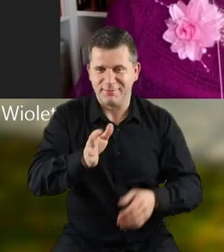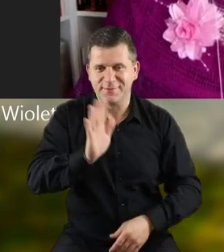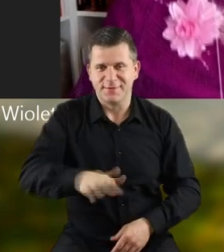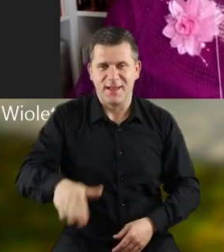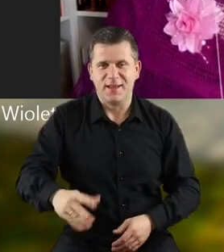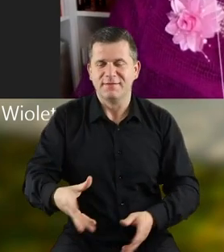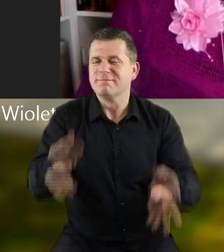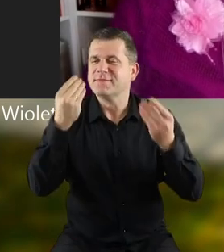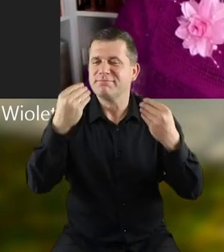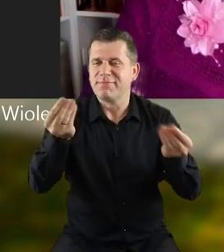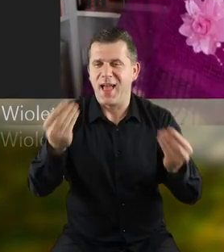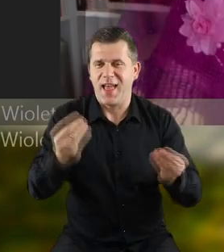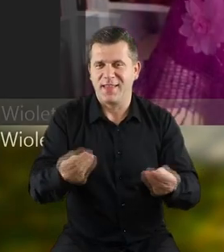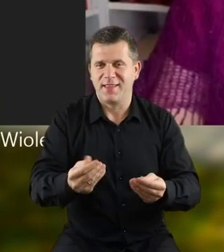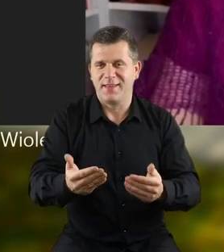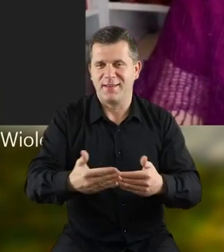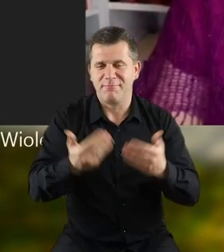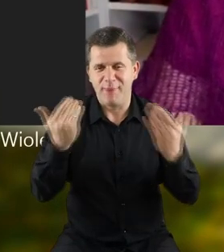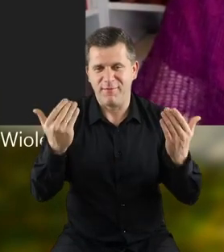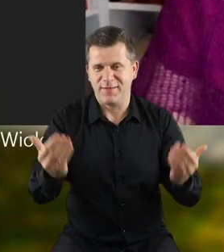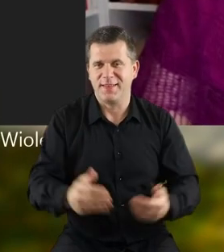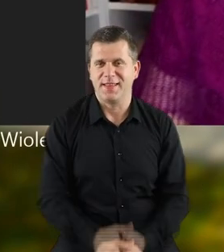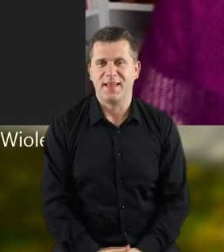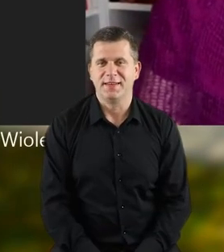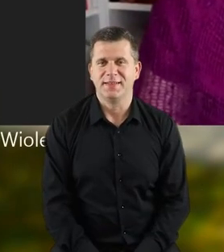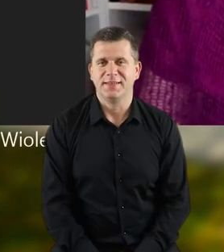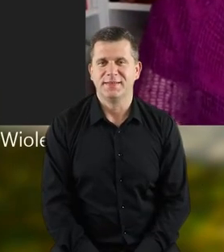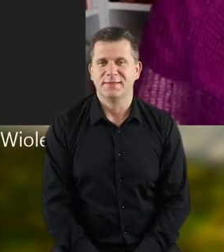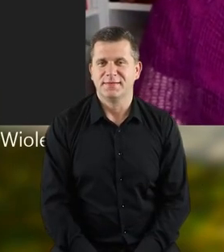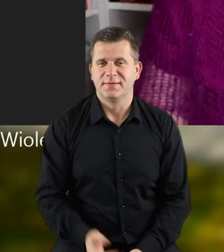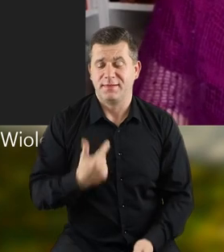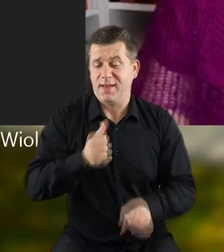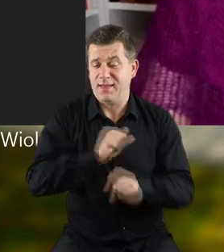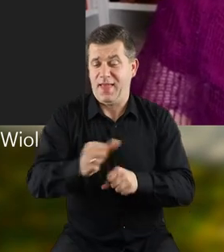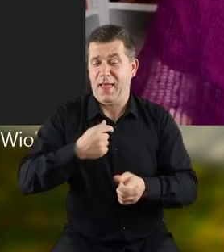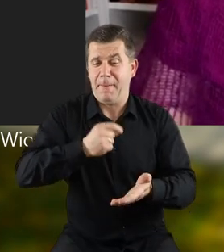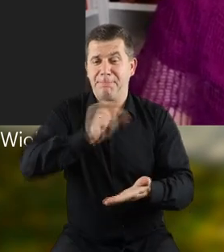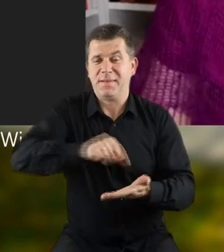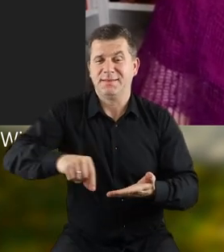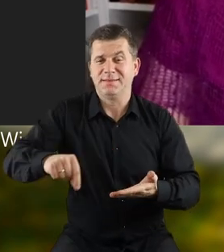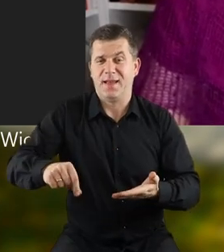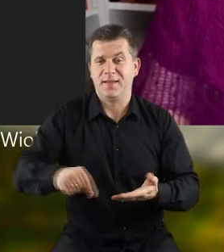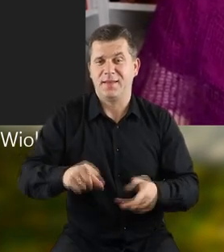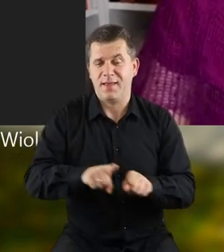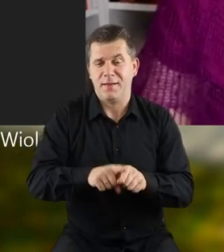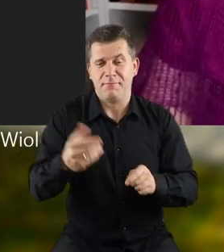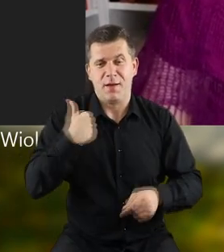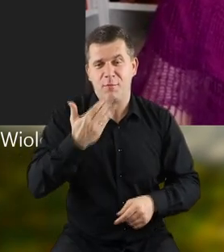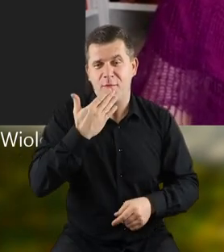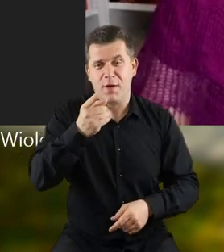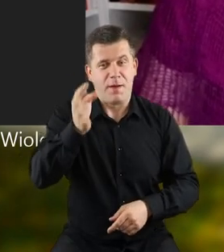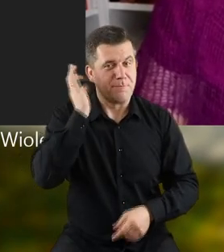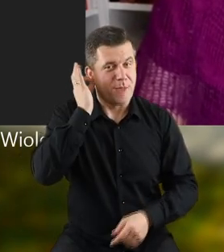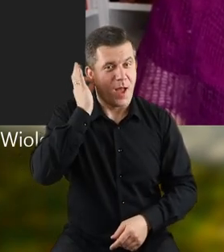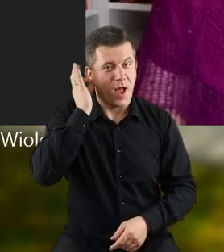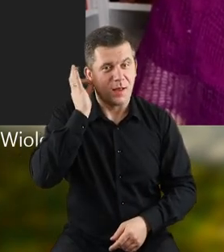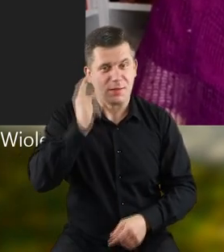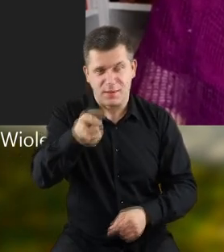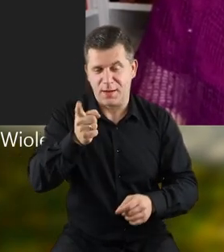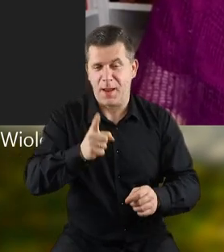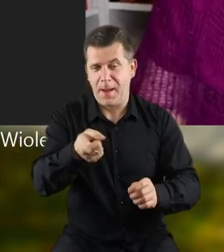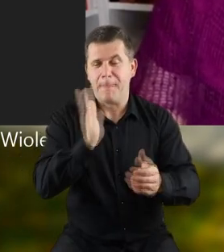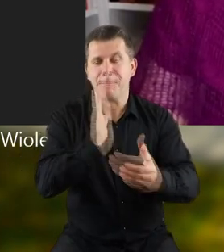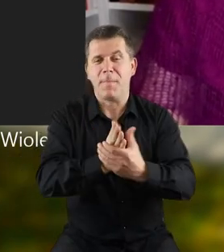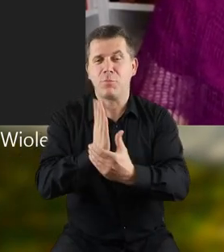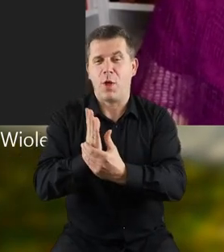dzień dobry dzieci, dziękuję za tak wspaniałe powitanie. Słuchajcie, jestem pisarką, tak jak tutaj mówiła wam pani